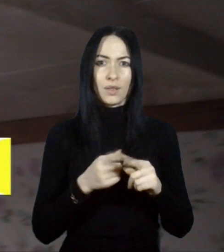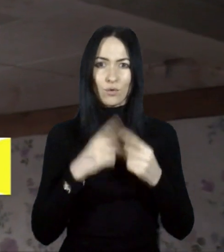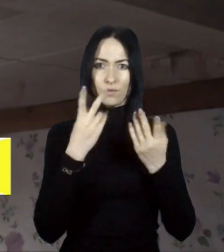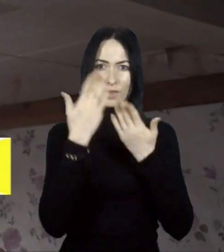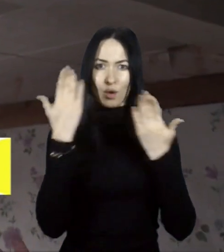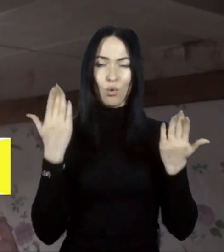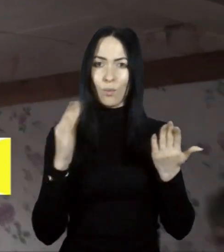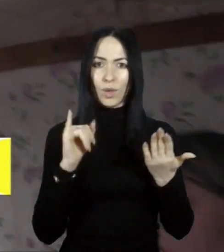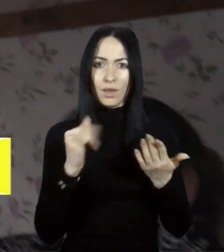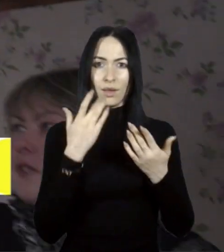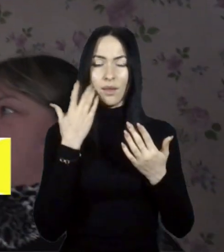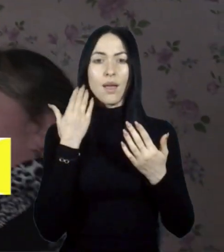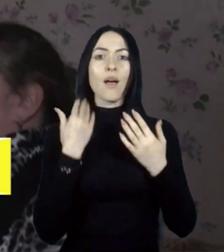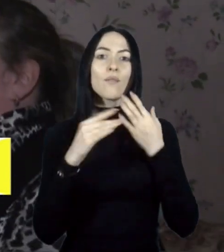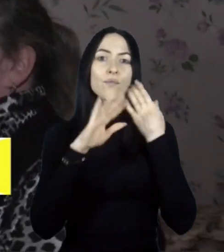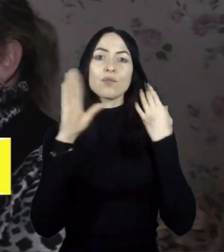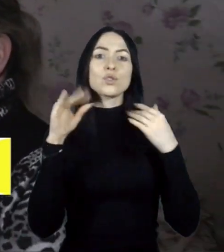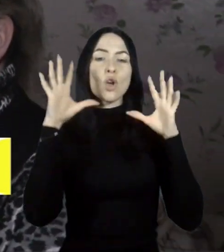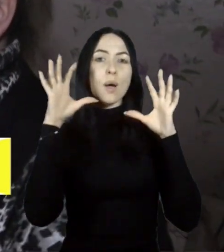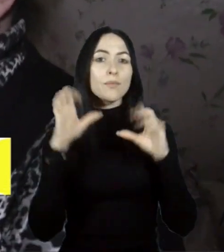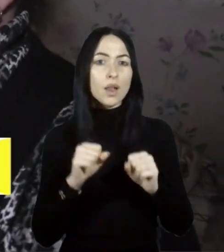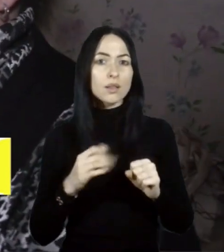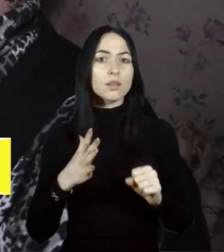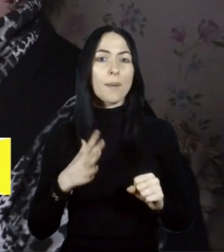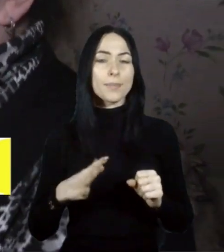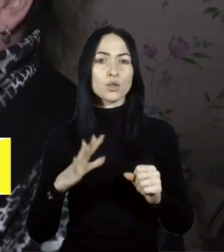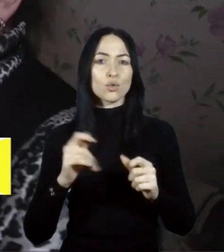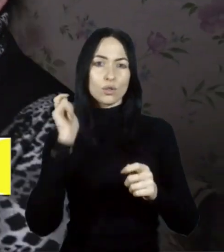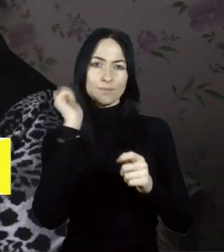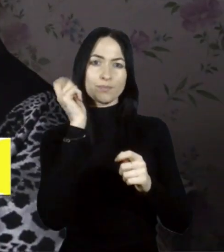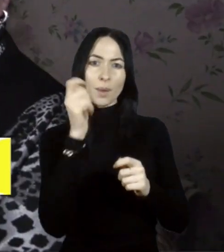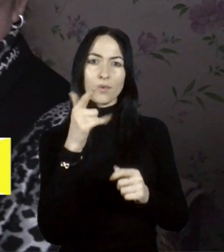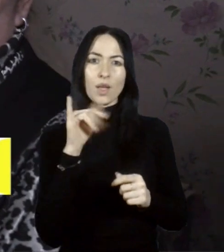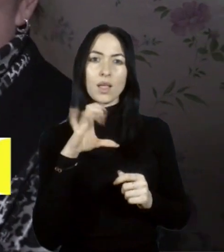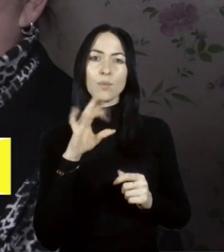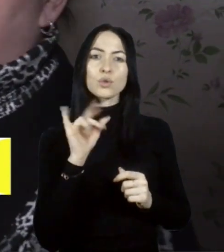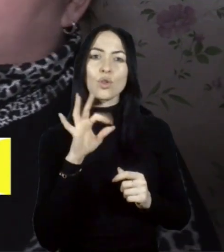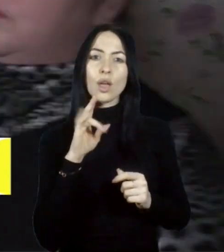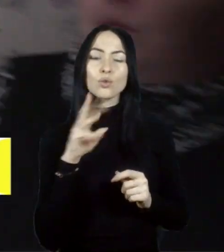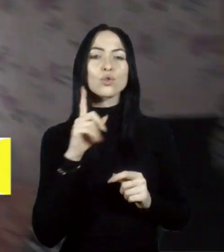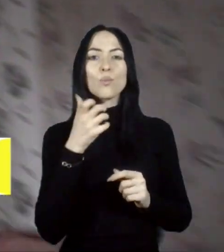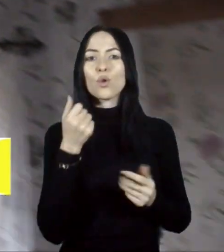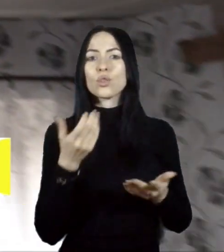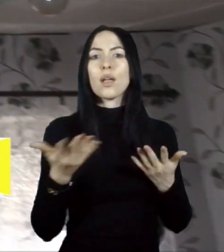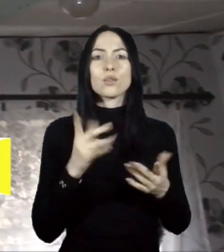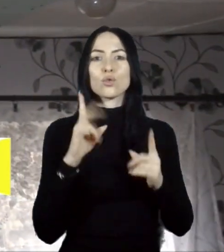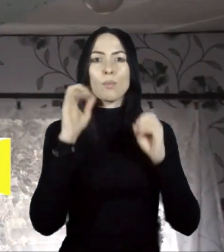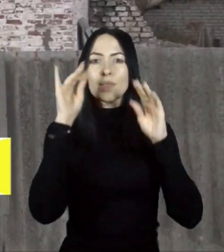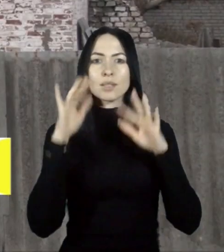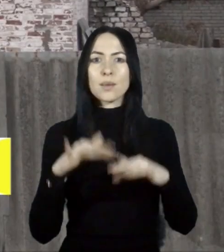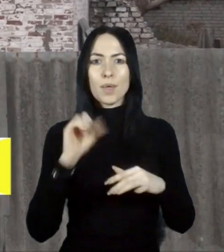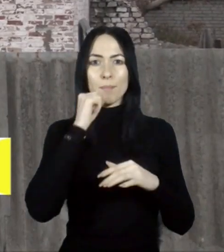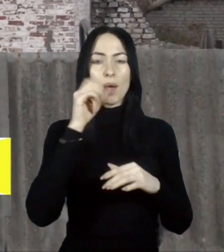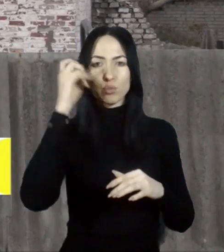Але все обвалилося, прийшлось, ми його забивали гіпсокартоном, щоб хоч якось, щоб не сипалось бабушці на голову.